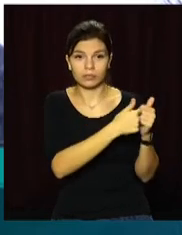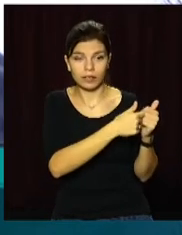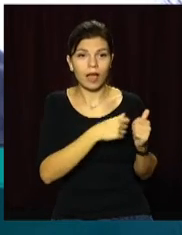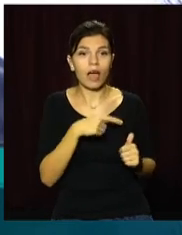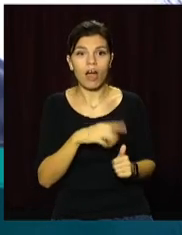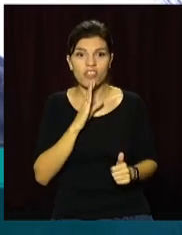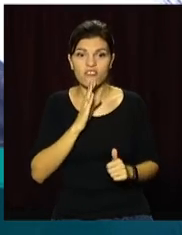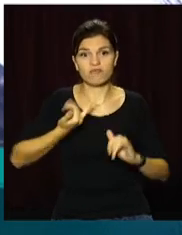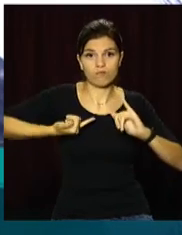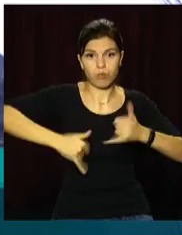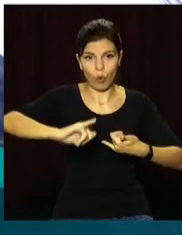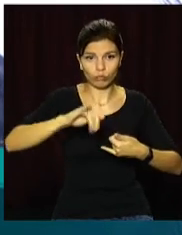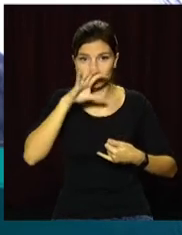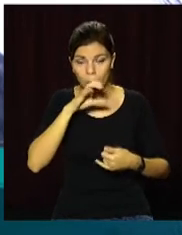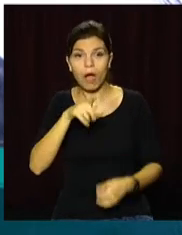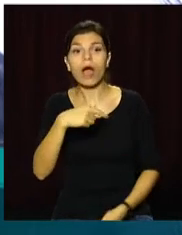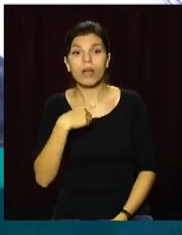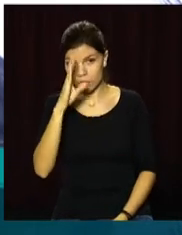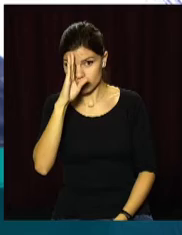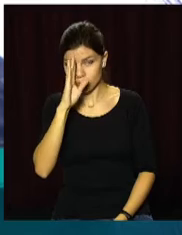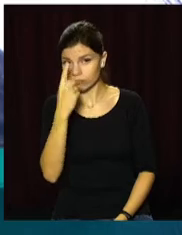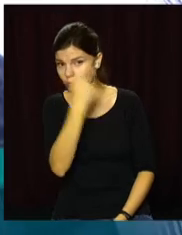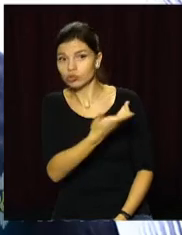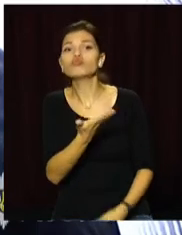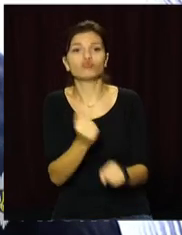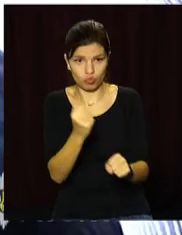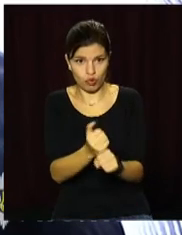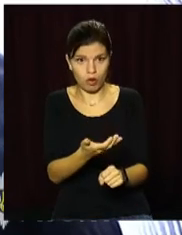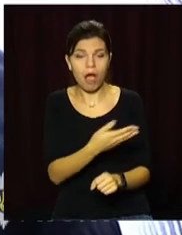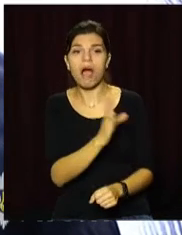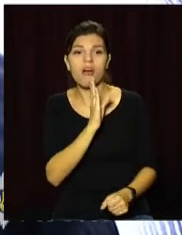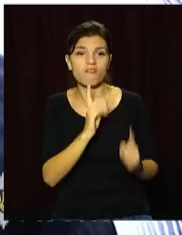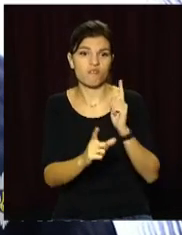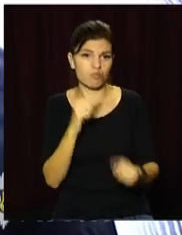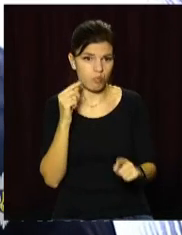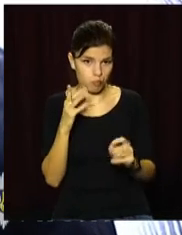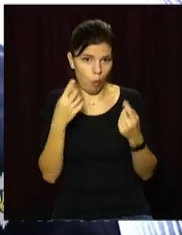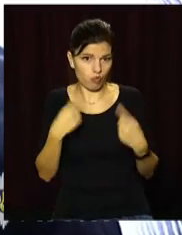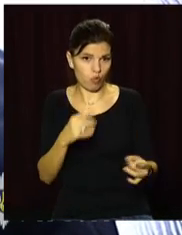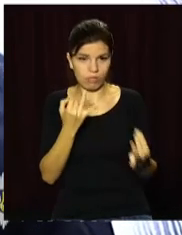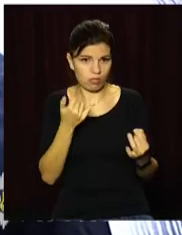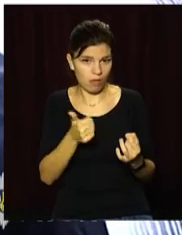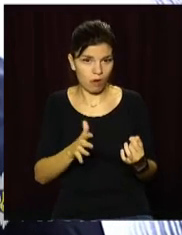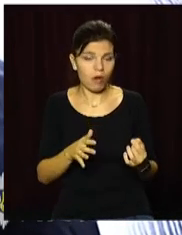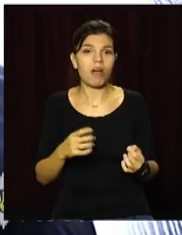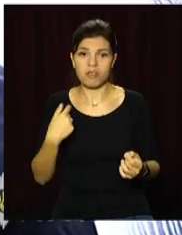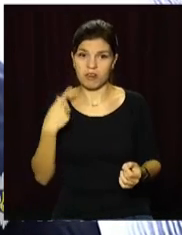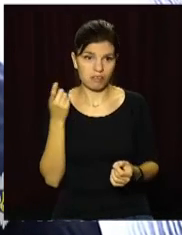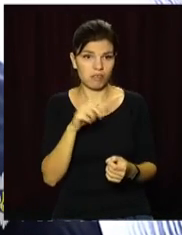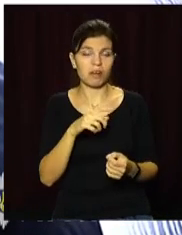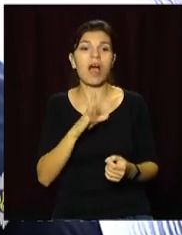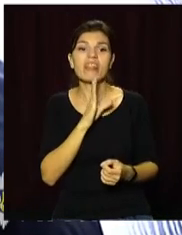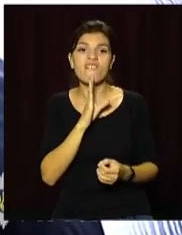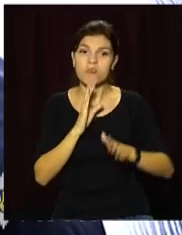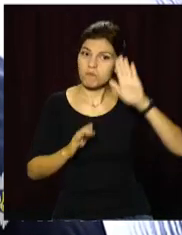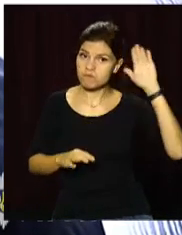ударила ногою. Я їй зробив заміця, я кажу, що ти зробив? Вона мене відповідала по-другому. Як не підійшов, вона мене ударила з лівої